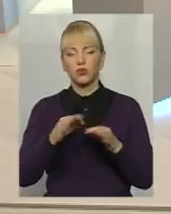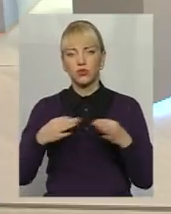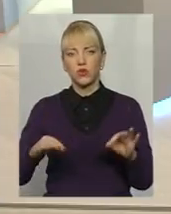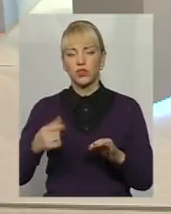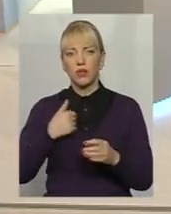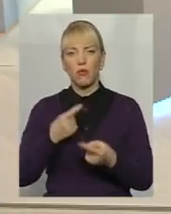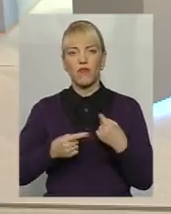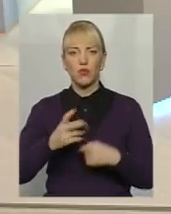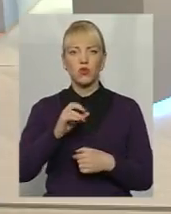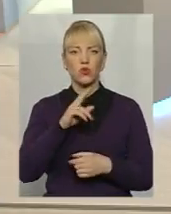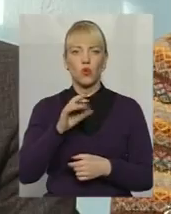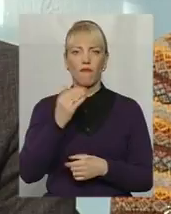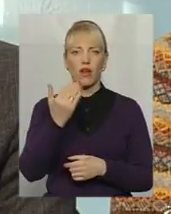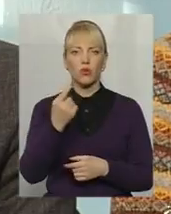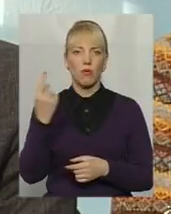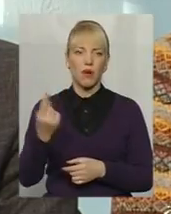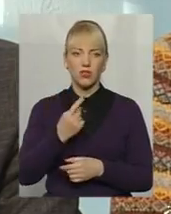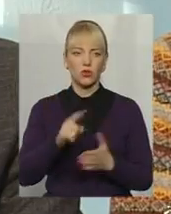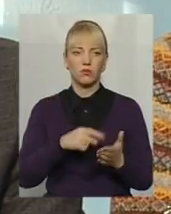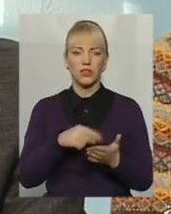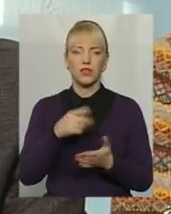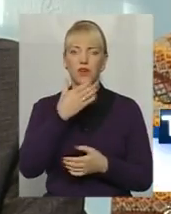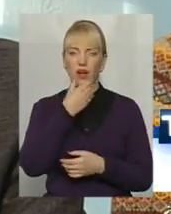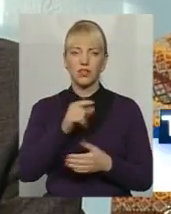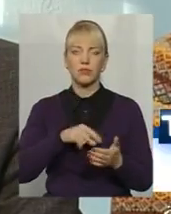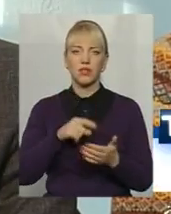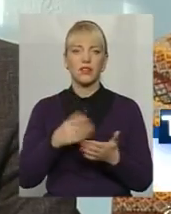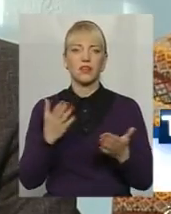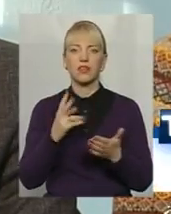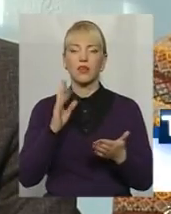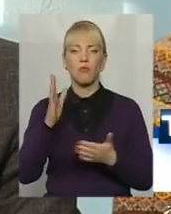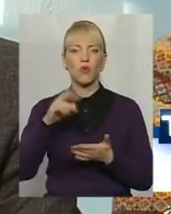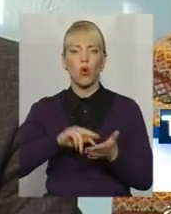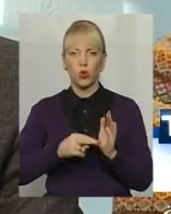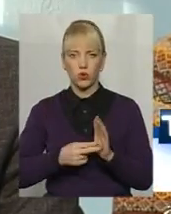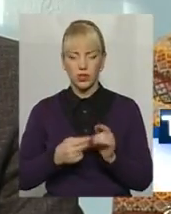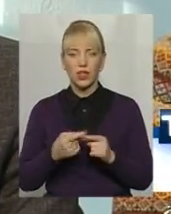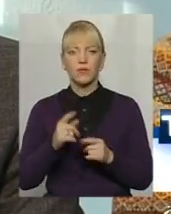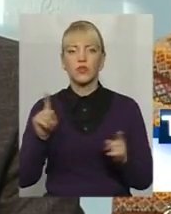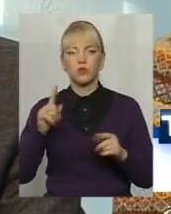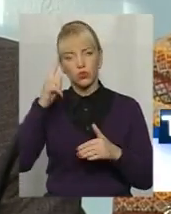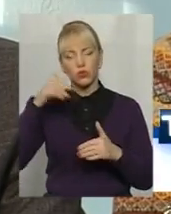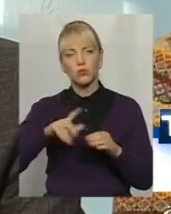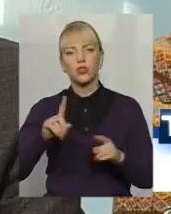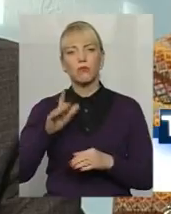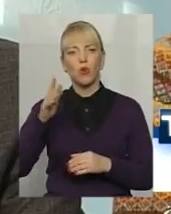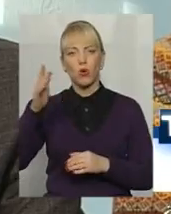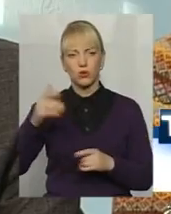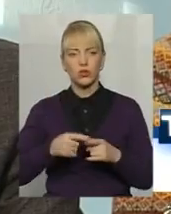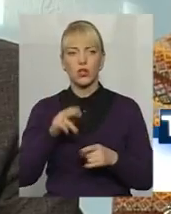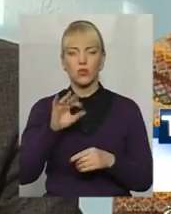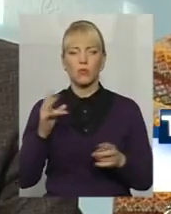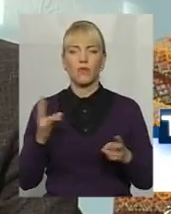запитання, ви гарне питання задали, який прогноз? Тобто, щоб ми зрозуміли, який прогноз може бути в